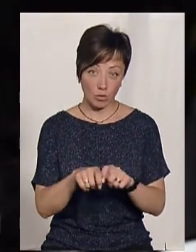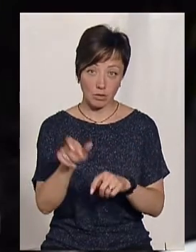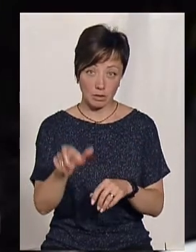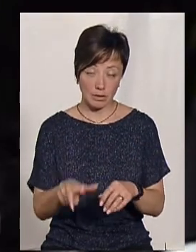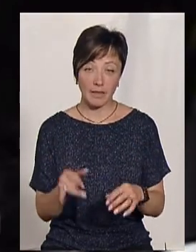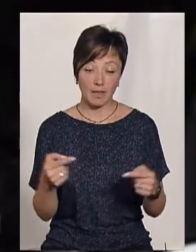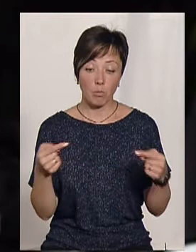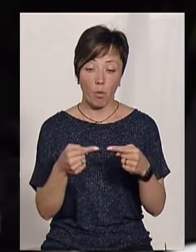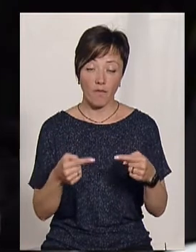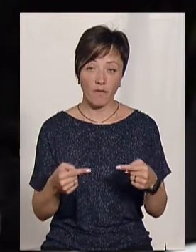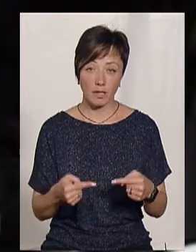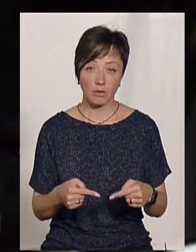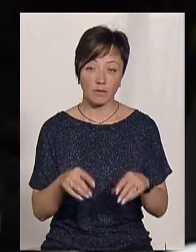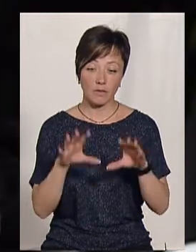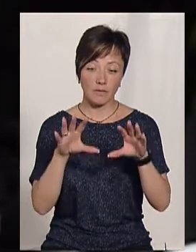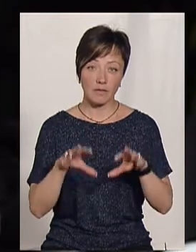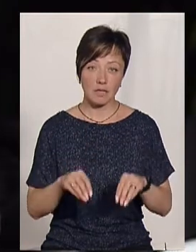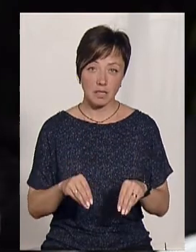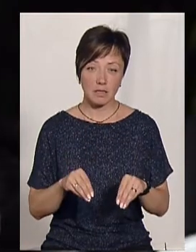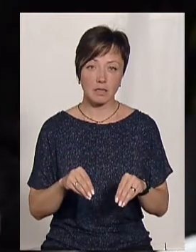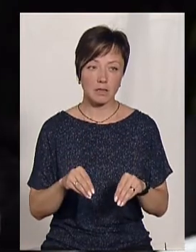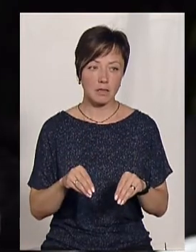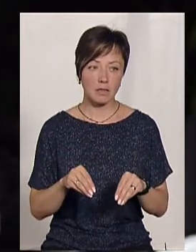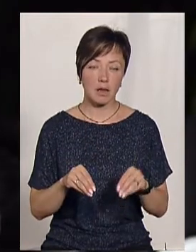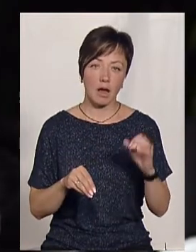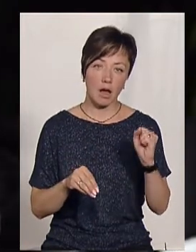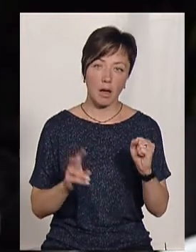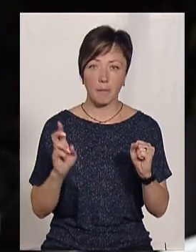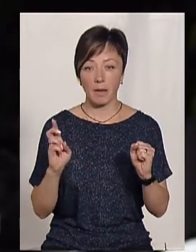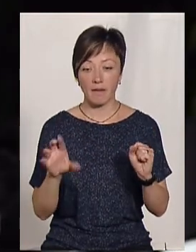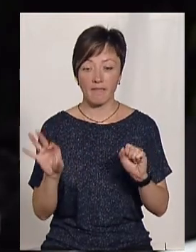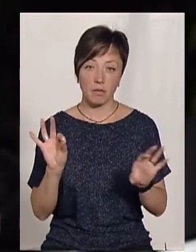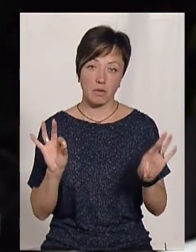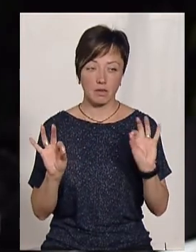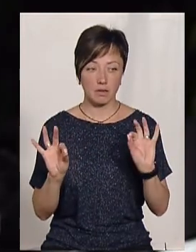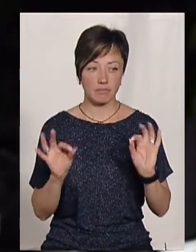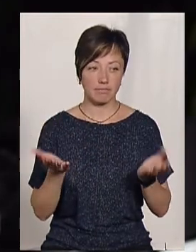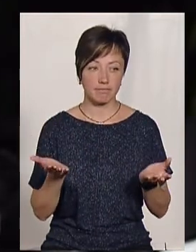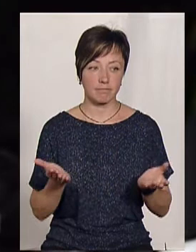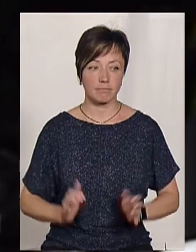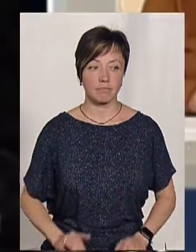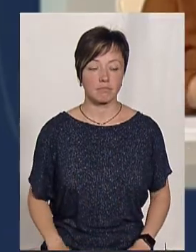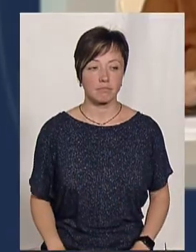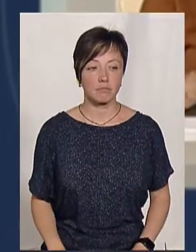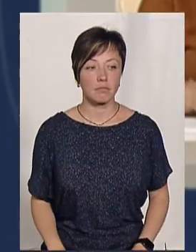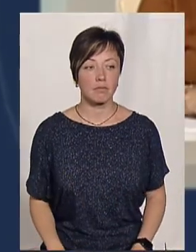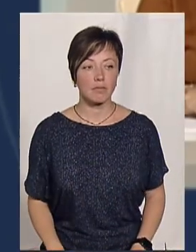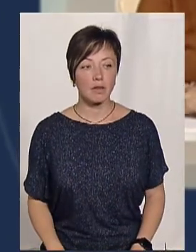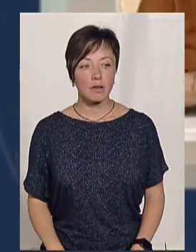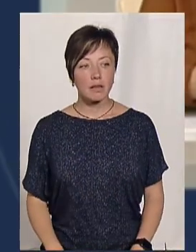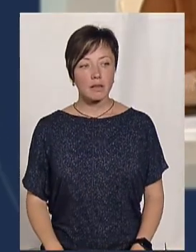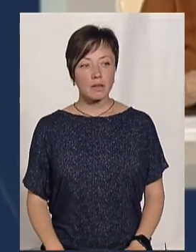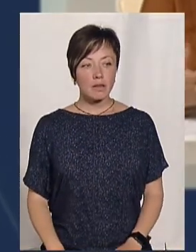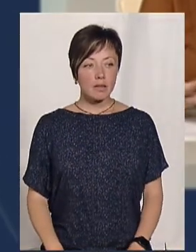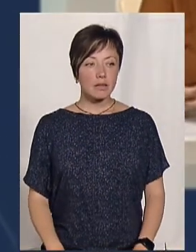І відповідно до запропонованих фонду пакетів А і Б, вибрати той чи інший пакет. А ще скажіть,